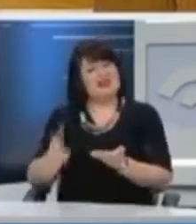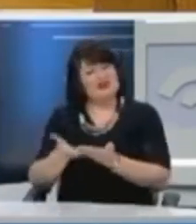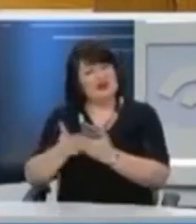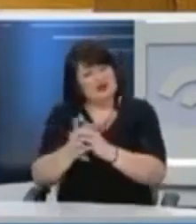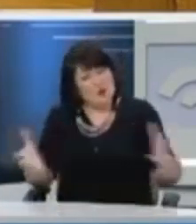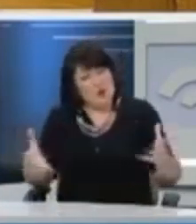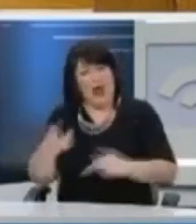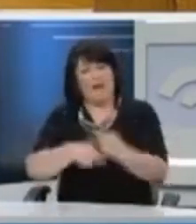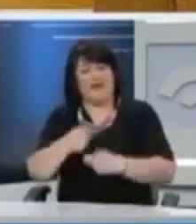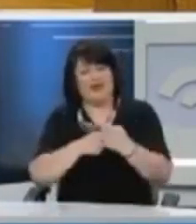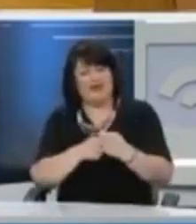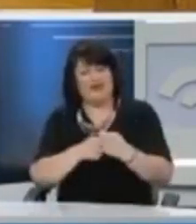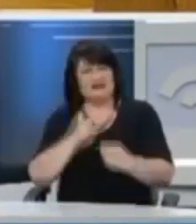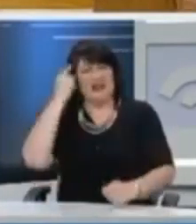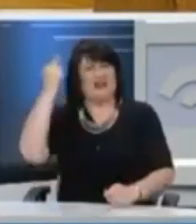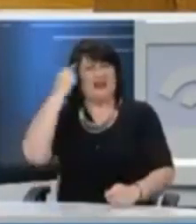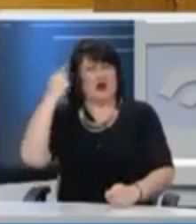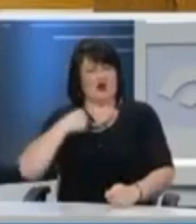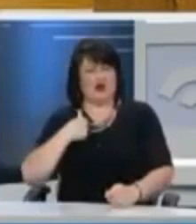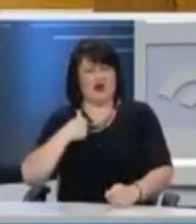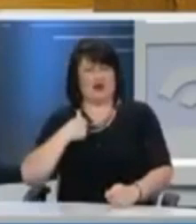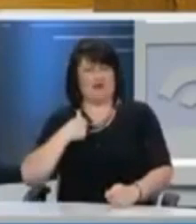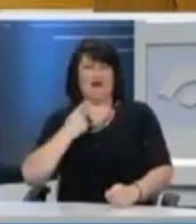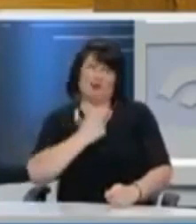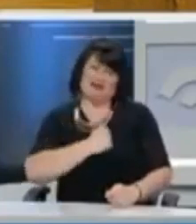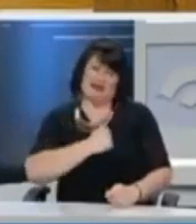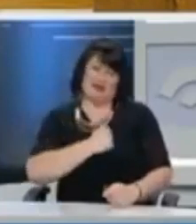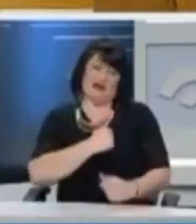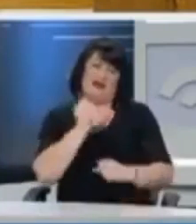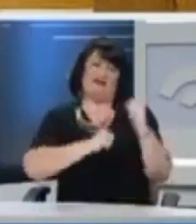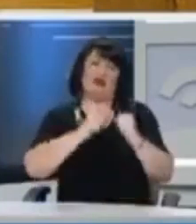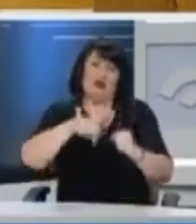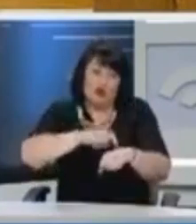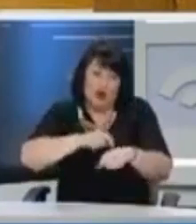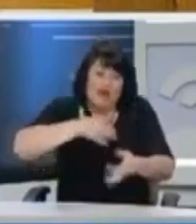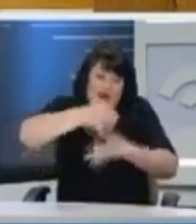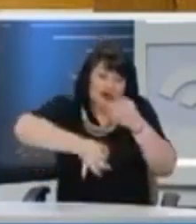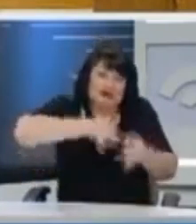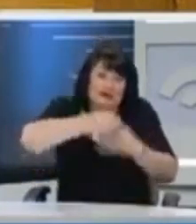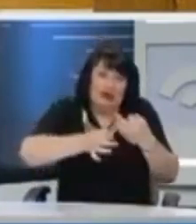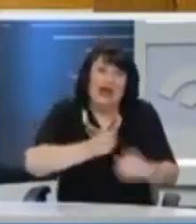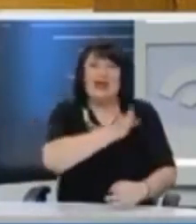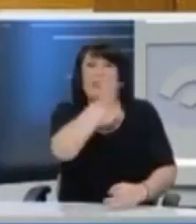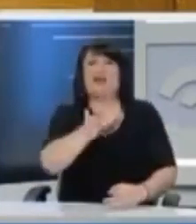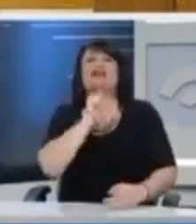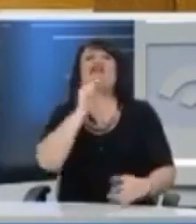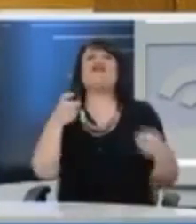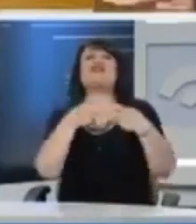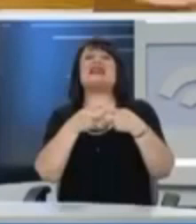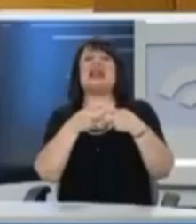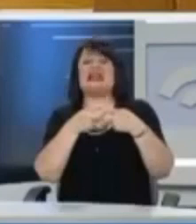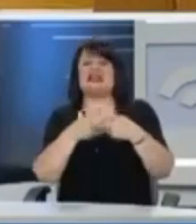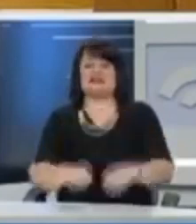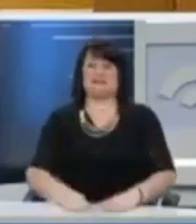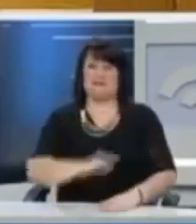μεγάλες επιχειρήσεις. Αυτό είναι το ιδεολογικό κομμάτι και εδώ που διαφωνούμε. Τώρα όμως έρχεται η Συμβουλή. Εάν πάτε στις Βρυξέλλες και τους πείτε